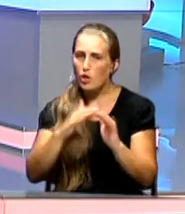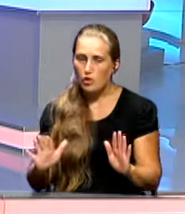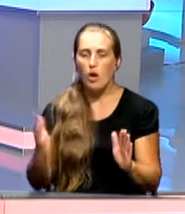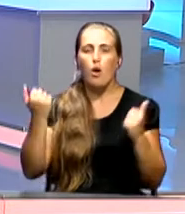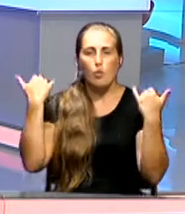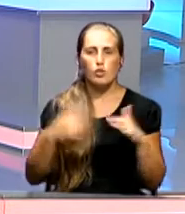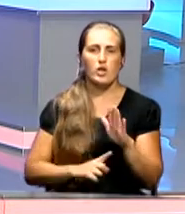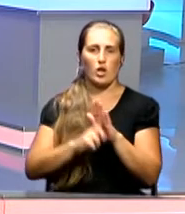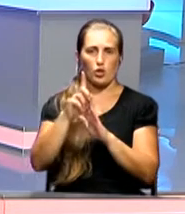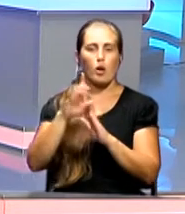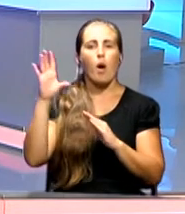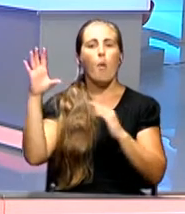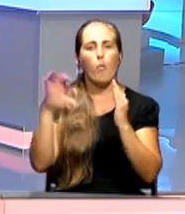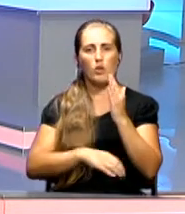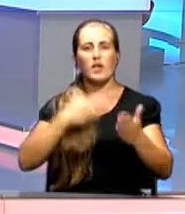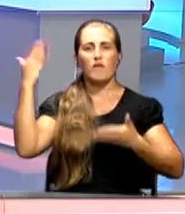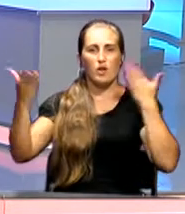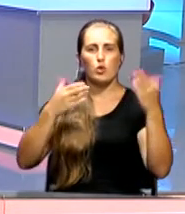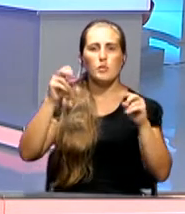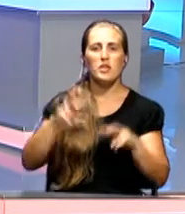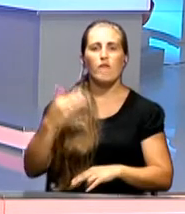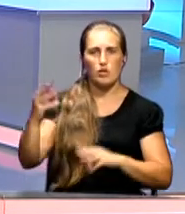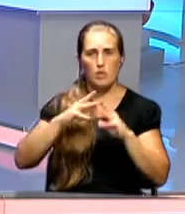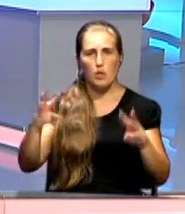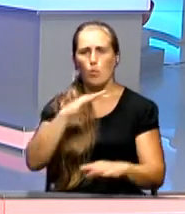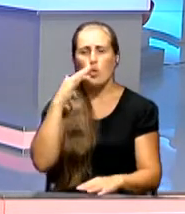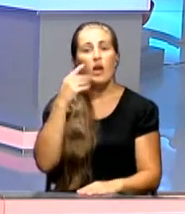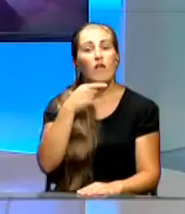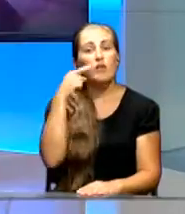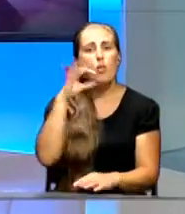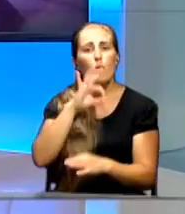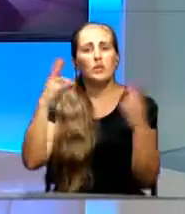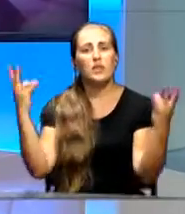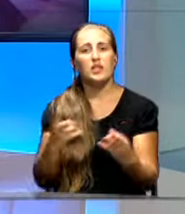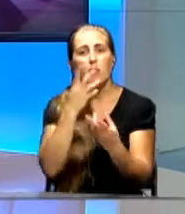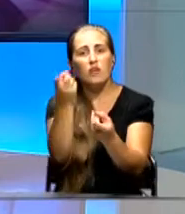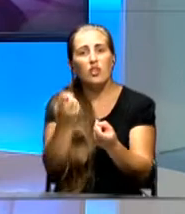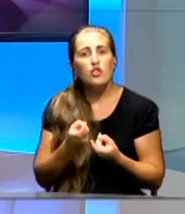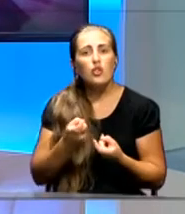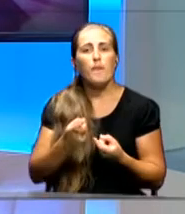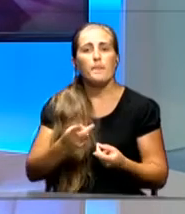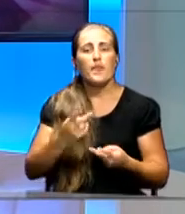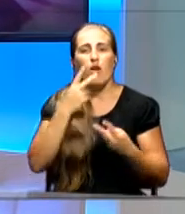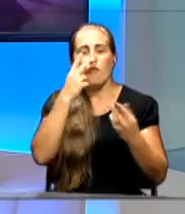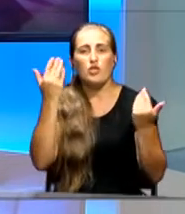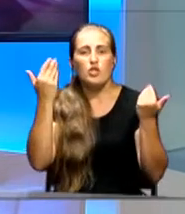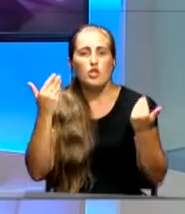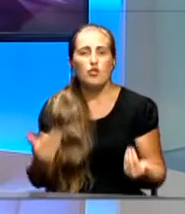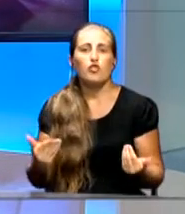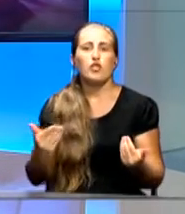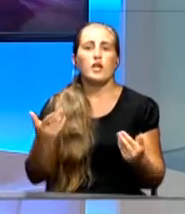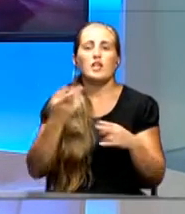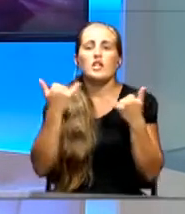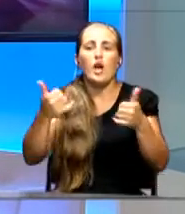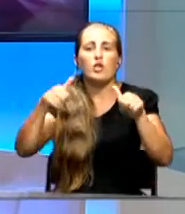их уже начали. После референдума специалисты Вашего министерства много говорили о необходимости привлечь внешние инвестиции для решения